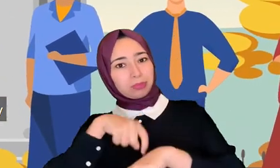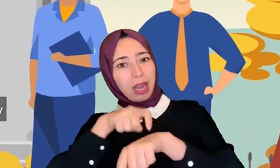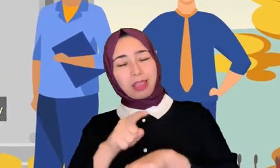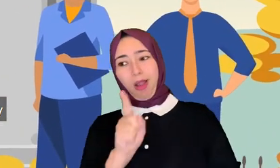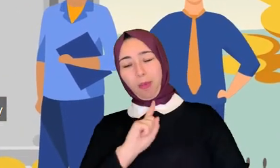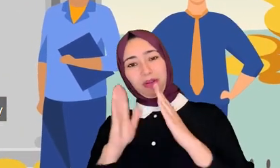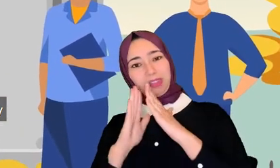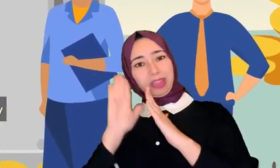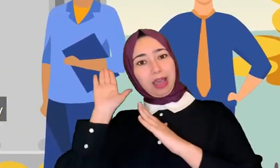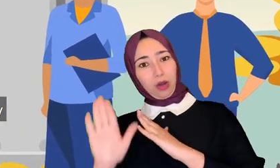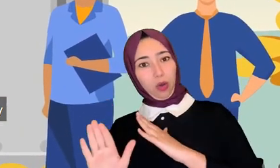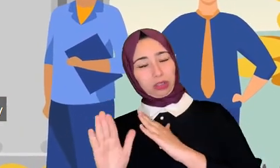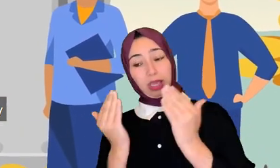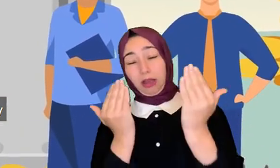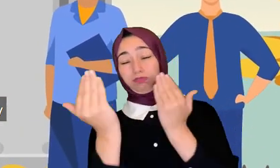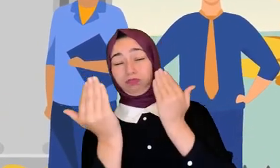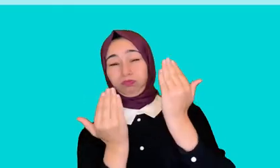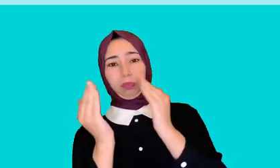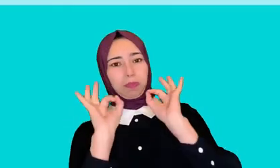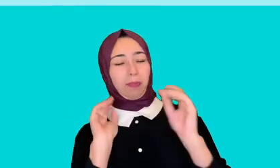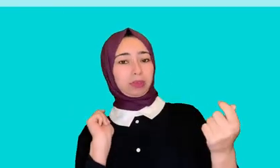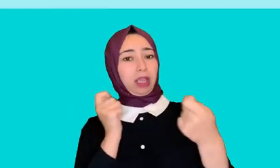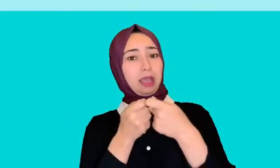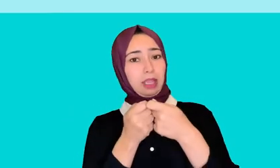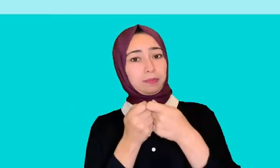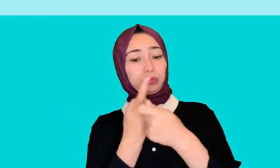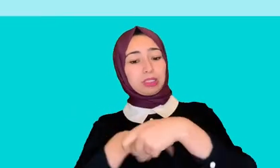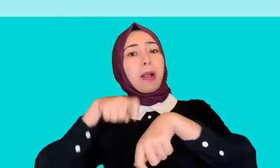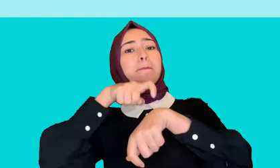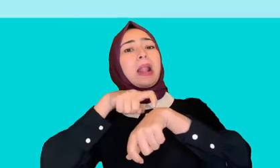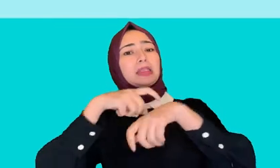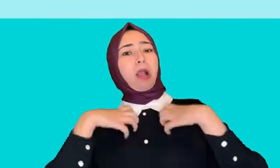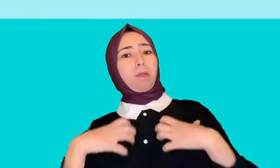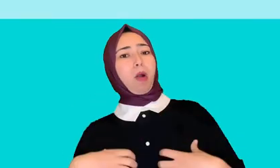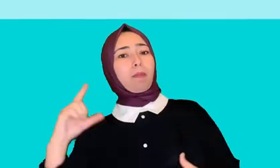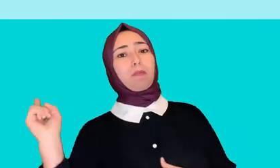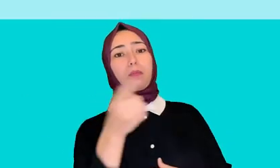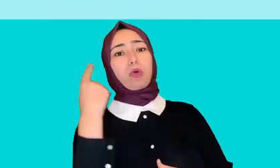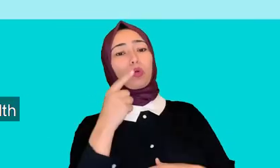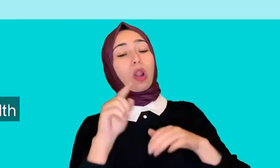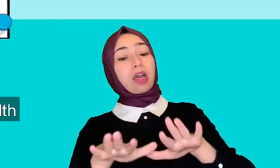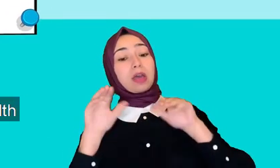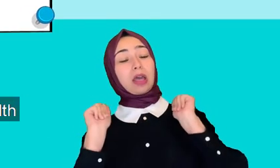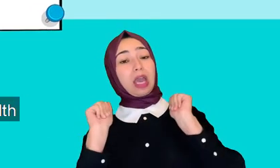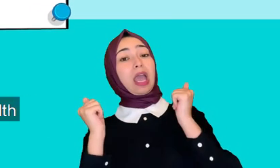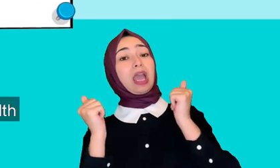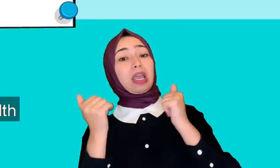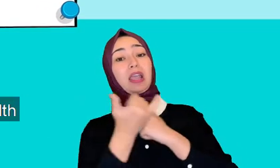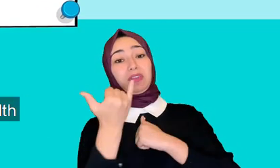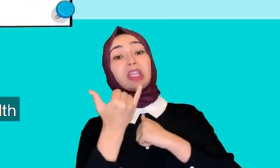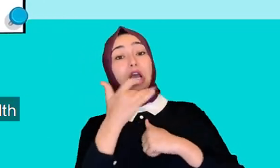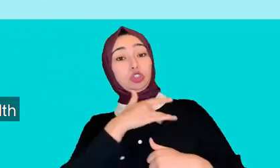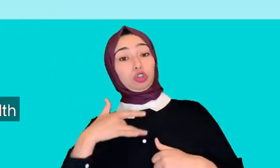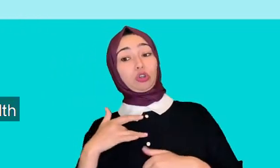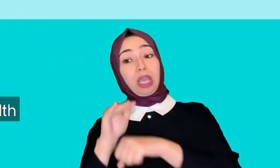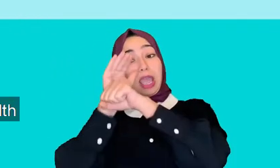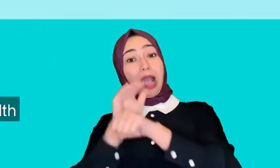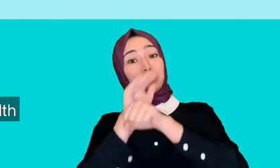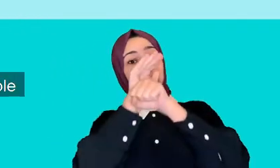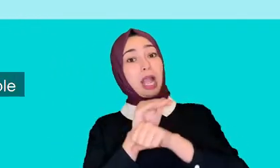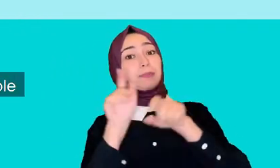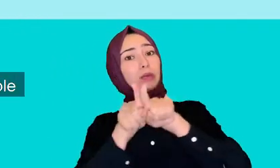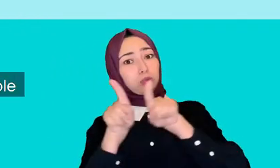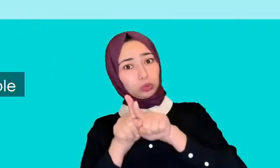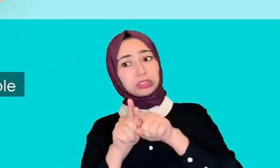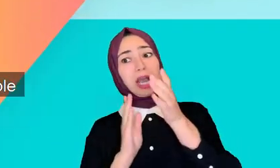تلغي القرار يتطبق عليه مبدأ التناسب وتلب من مجلس البلدي انه يسحب القرار اللي يخذهه وياخذ قرارات تحمي في نفس الوقت الصحة